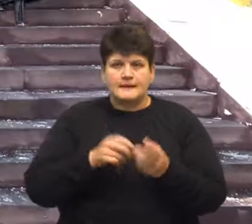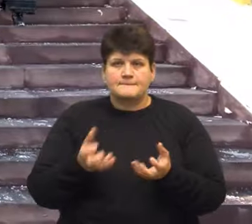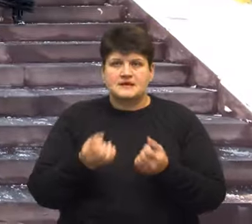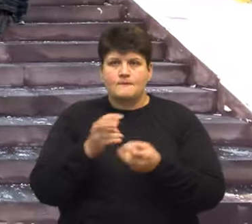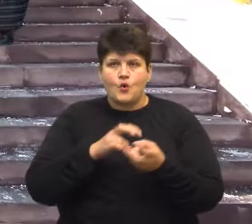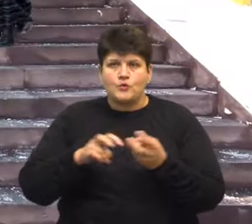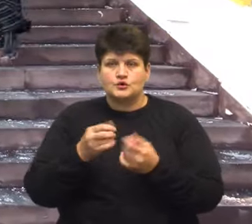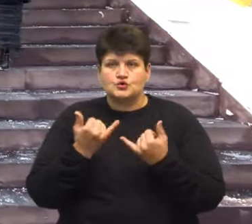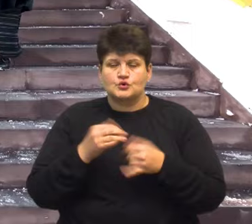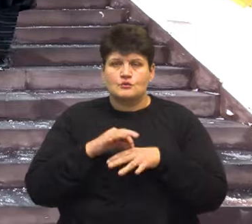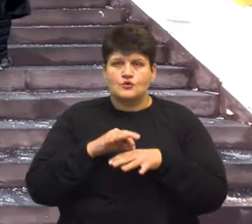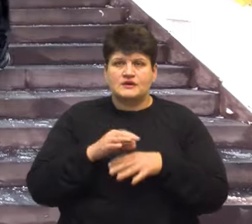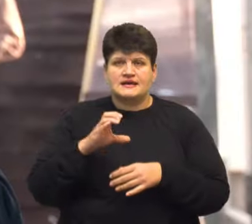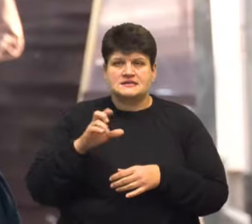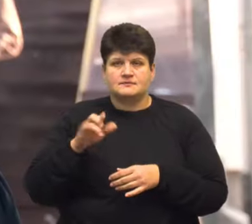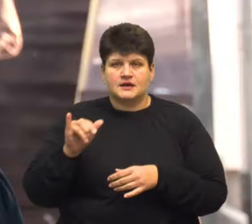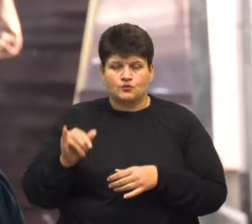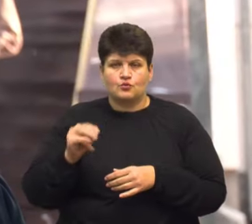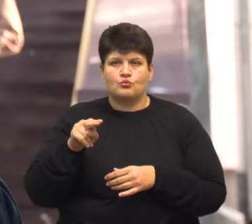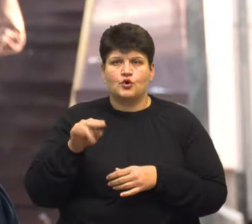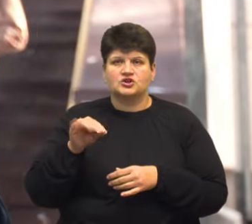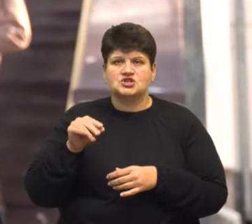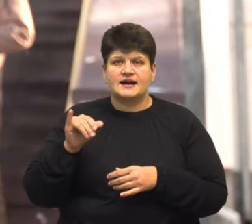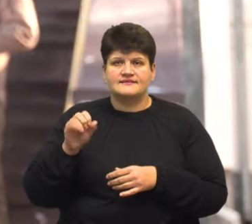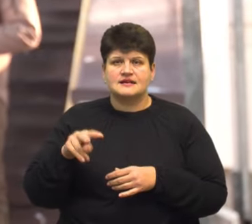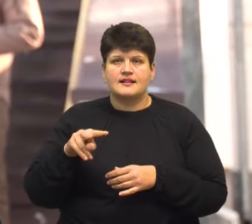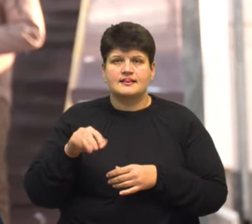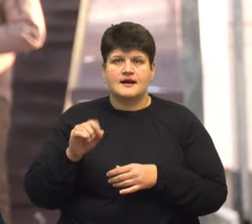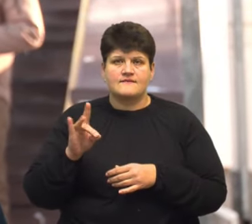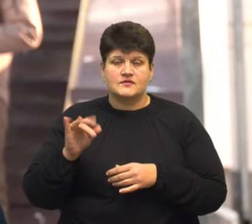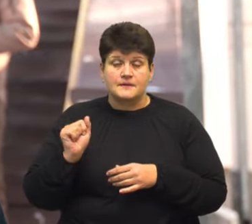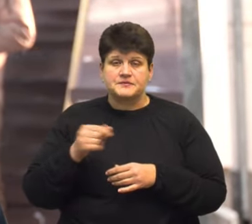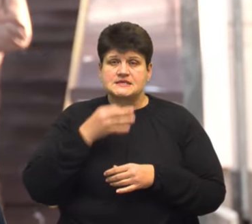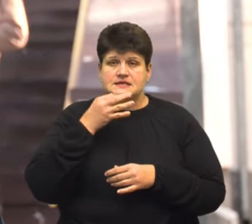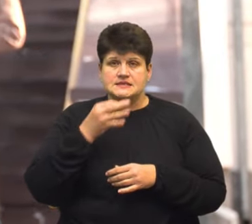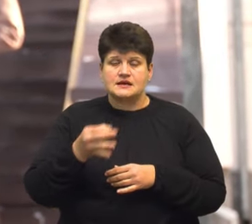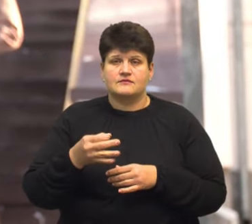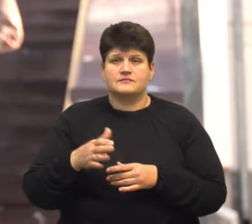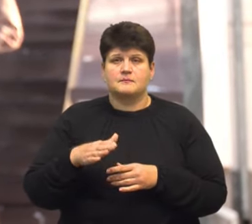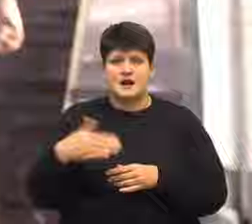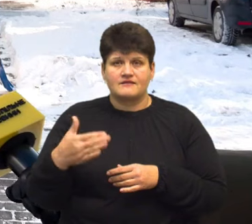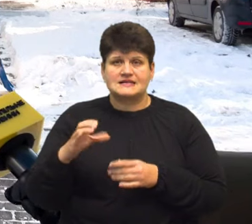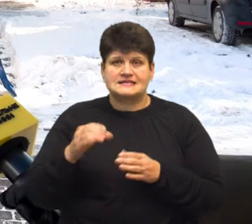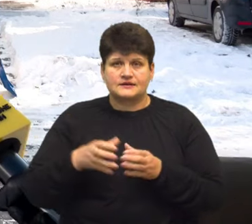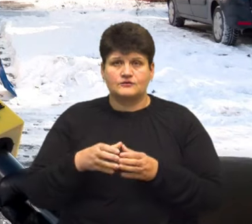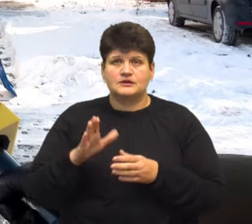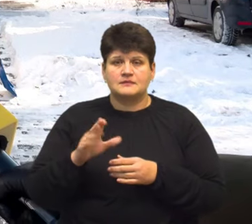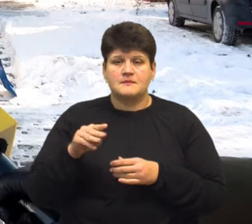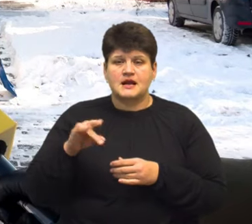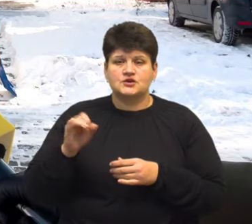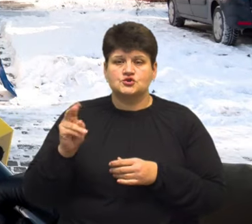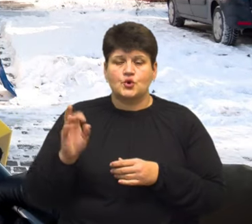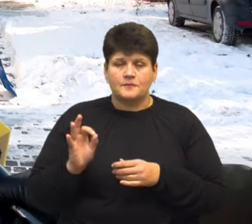сьогодні СБУ проводить у Почаївській лаврі, розповів організатор акції, керівник обласного штабу правого сектору Володимир Моричко. Ми вирішили